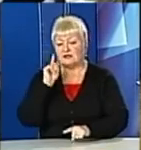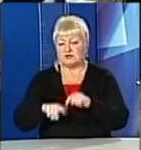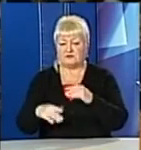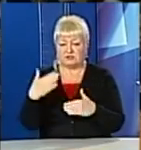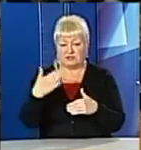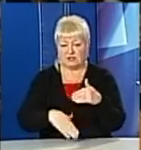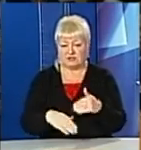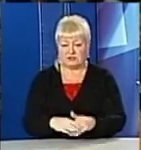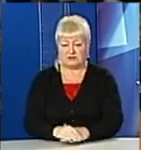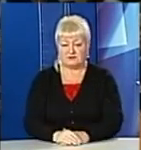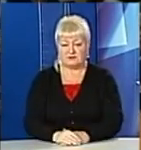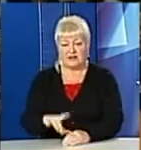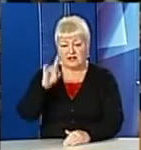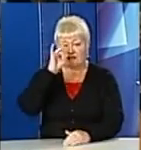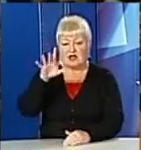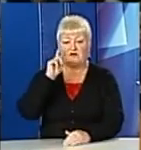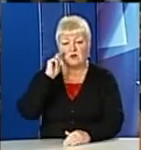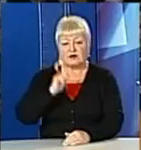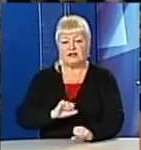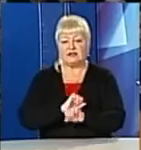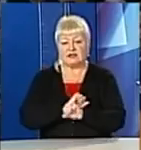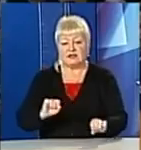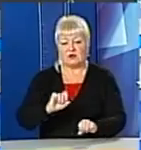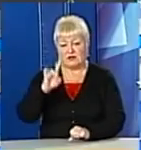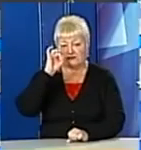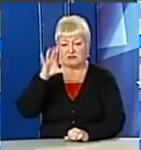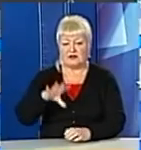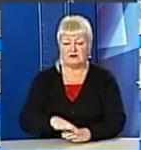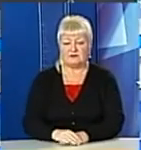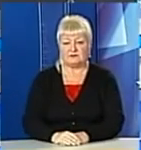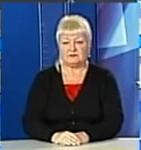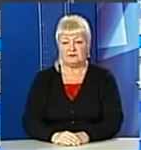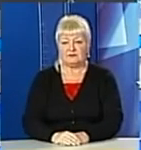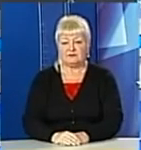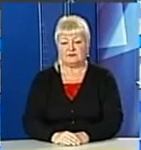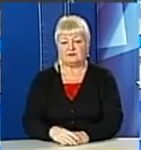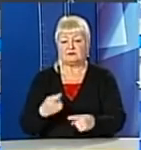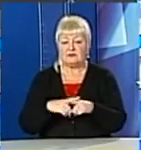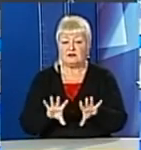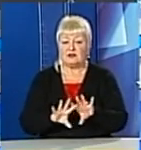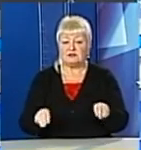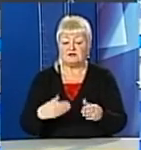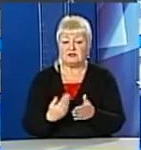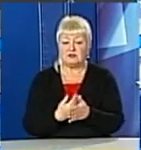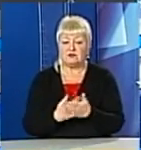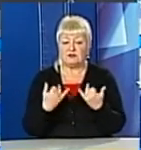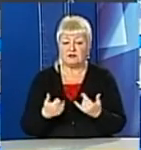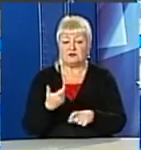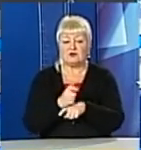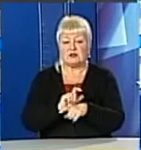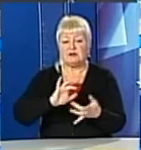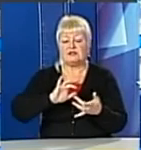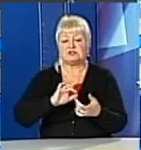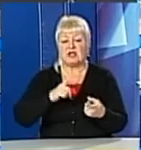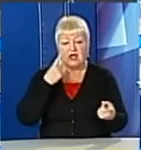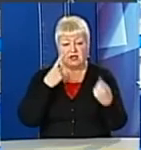закінчилась. «Слава Україні! Героям слава!» І на цьому на все. Більше інформації на інтернет-порталі